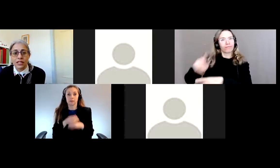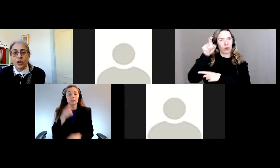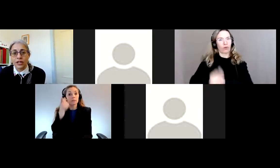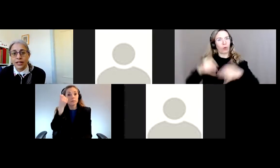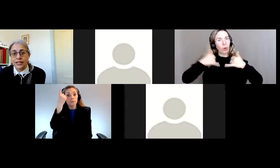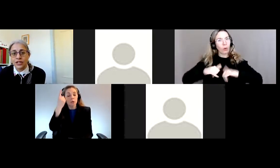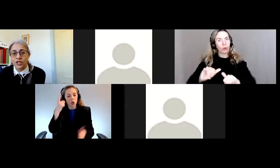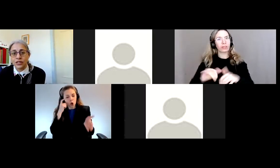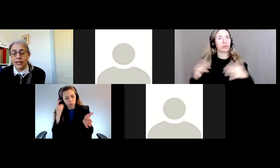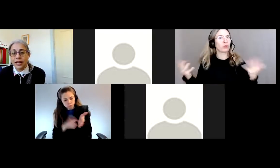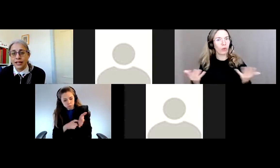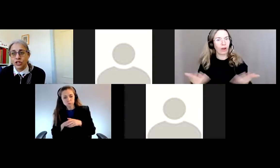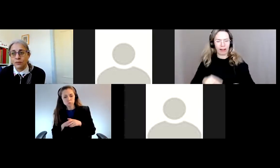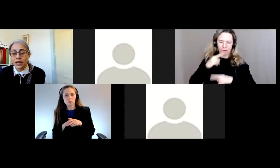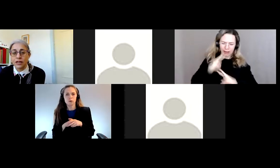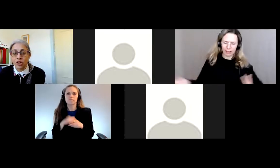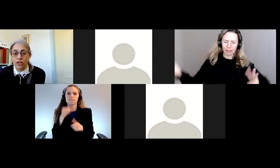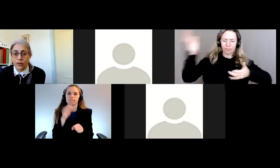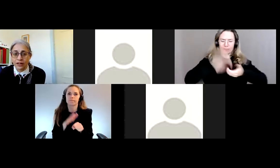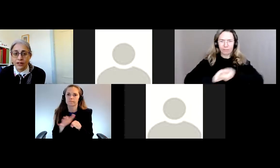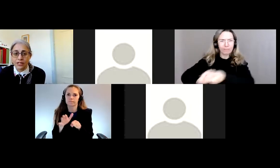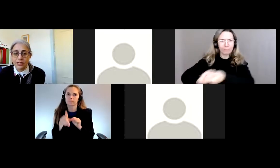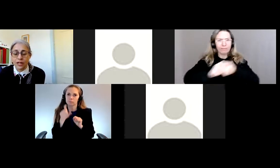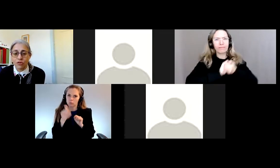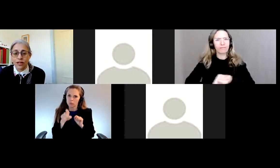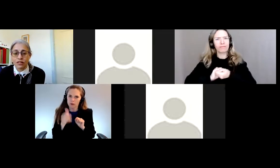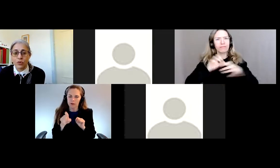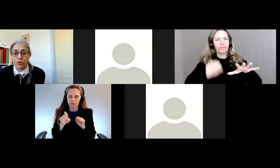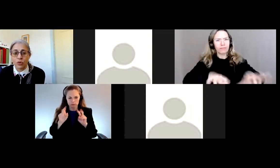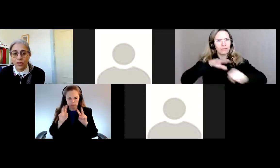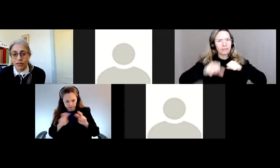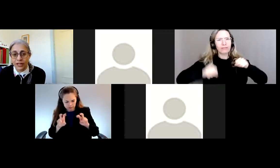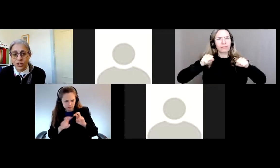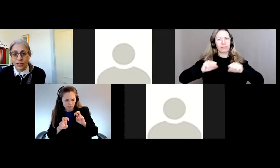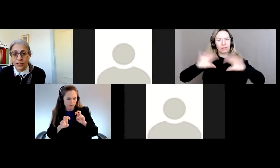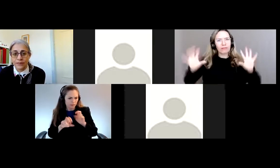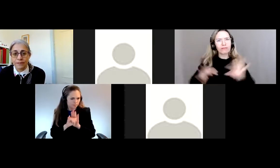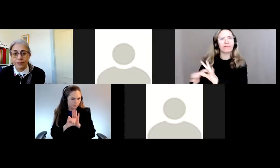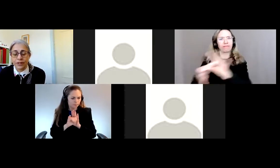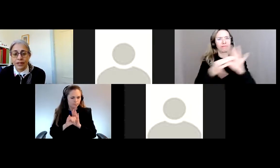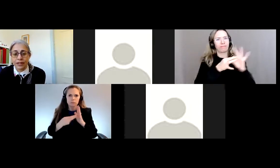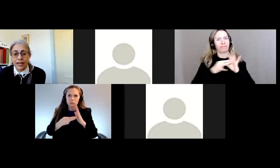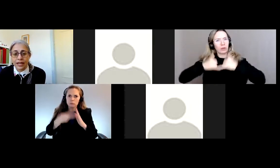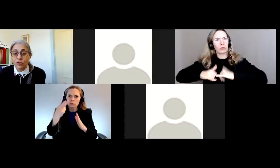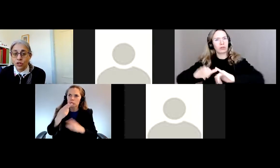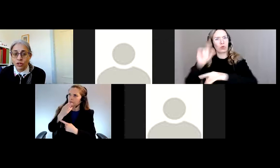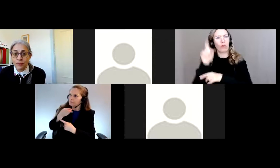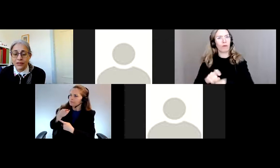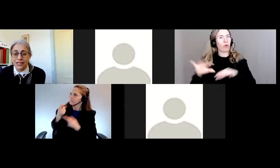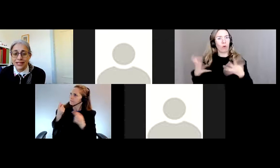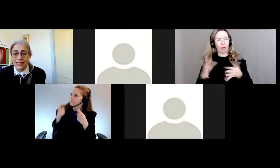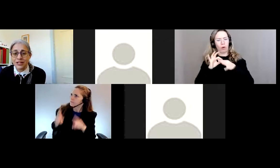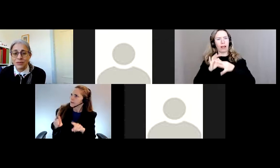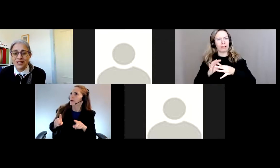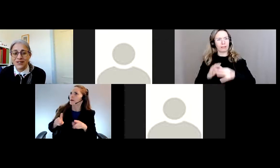poursuivre la vérité, la réconciliation, la décolonisation et la création d'alliances dans des efforts continus pour redresser toutes nos relations.